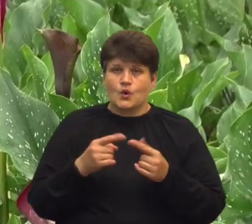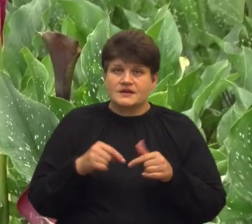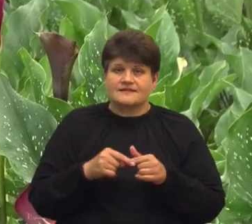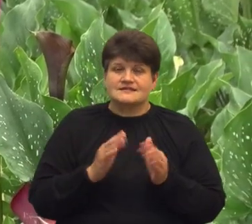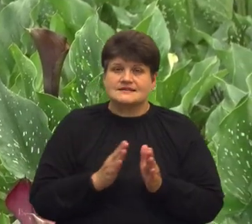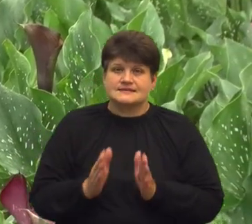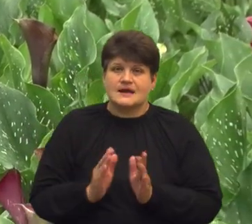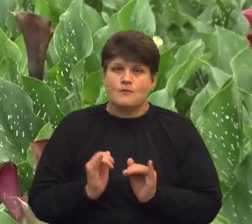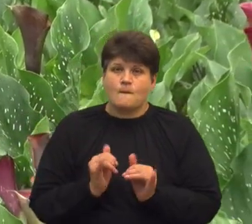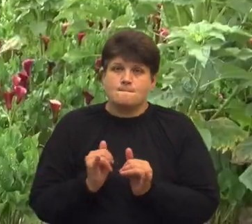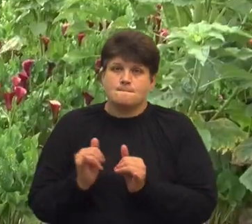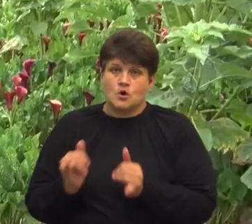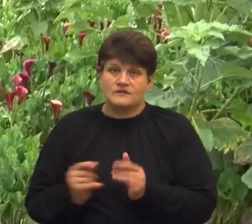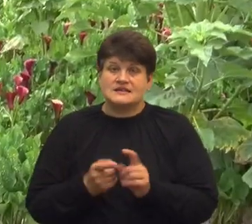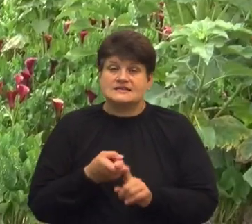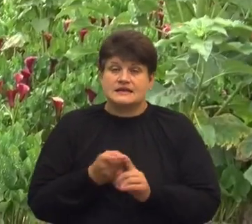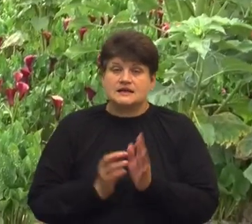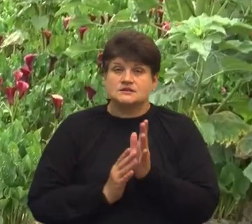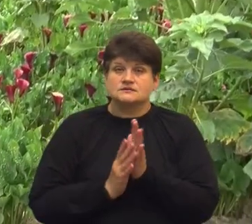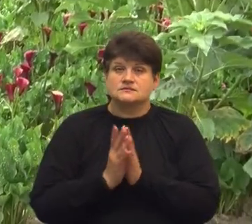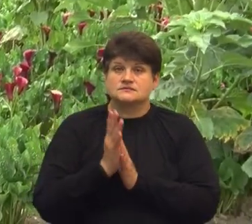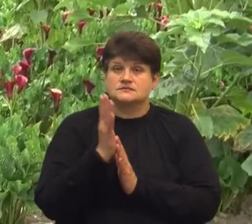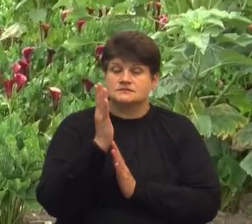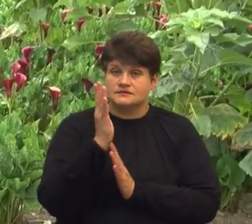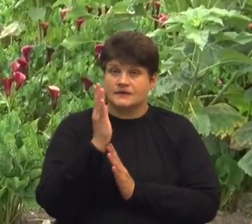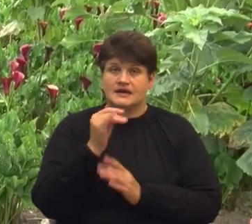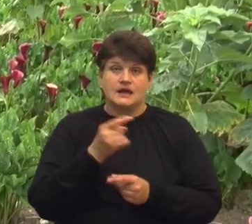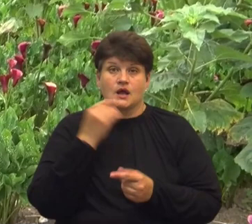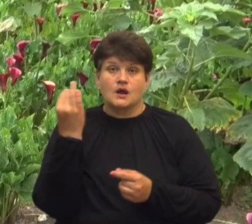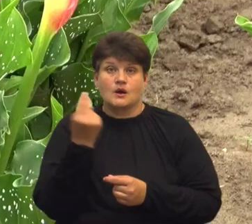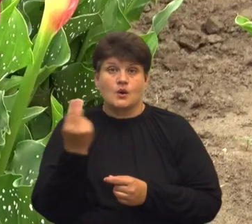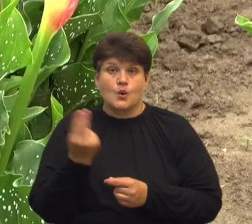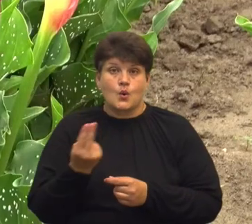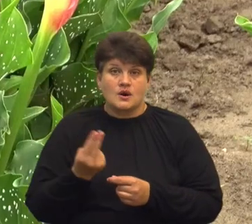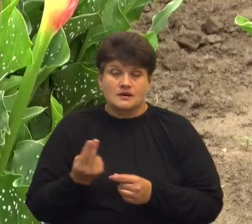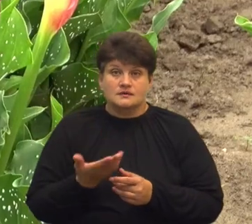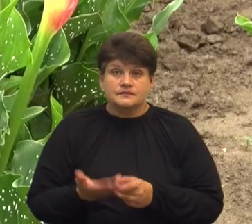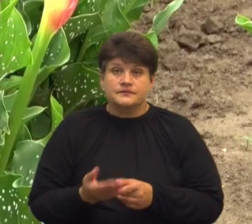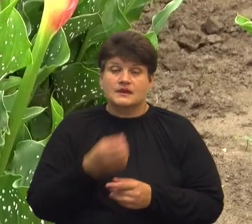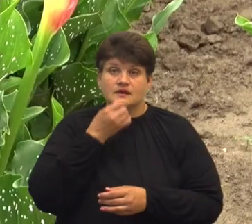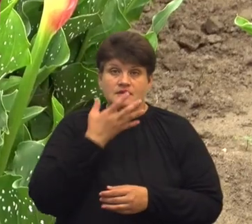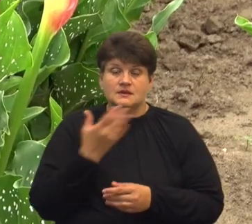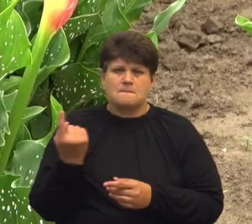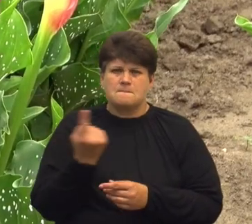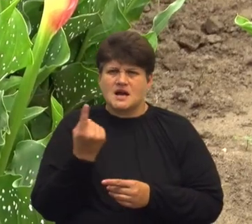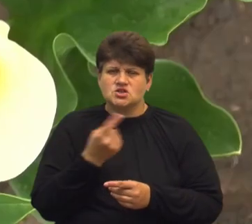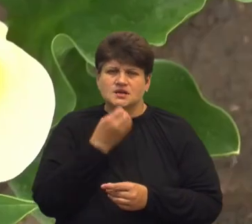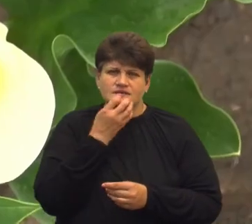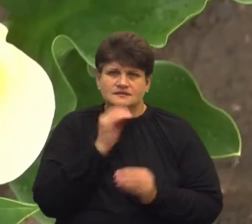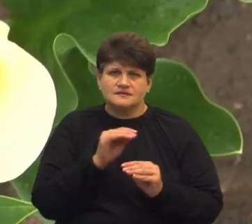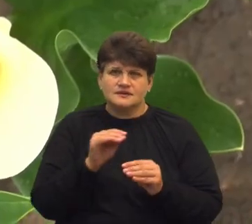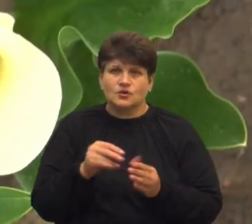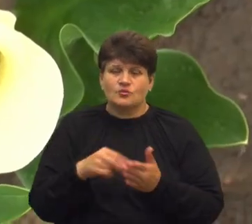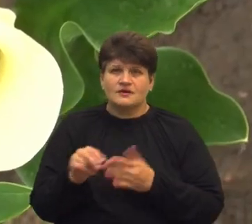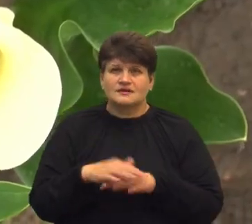цього залежить висота рослини і забарвлення квітки, розповідає Василь Романчак. Свої перші саджанці, каже чоловік, придбав